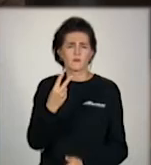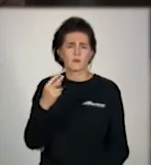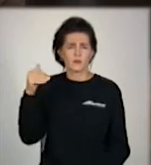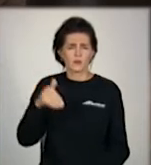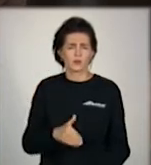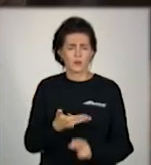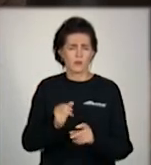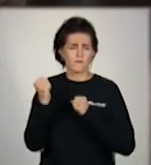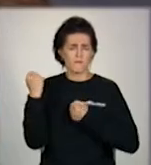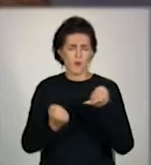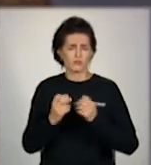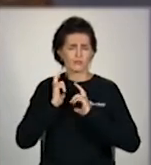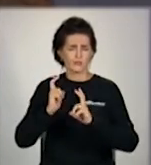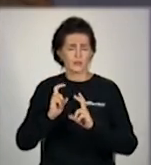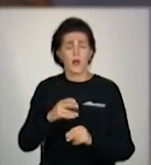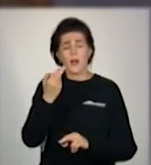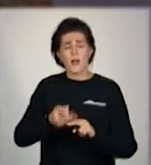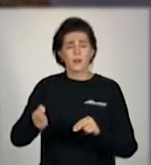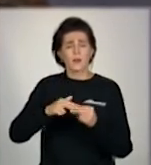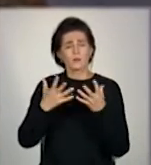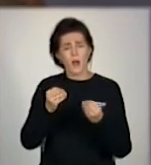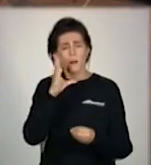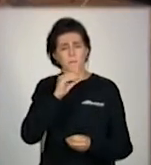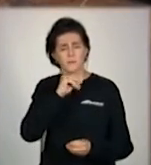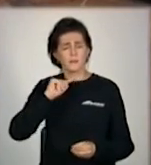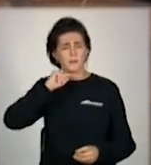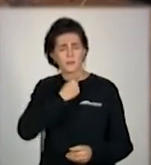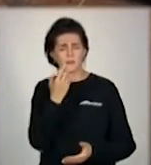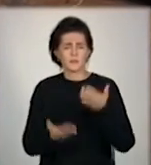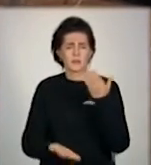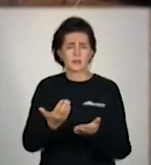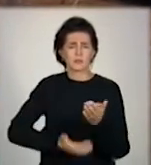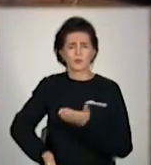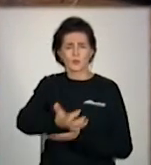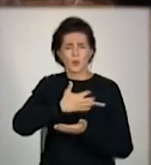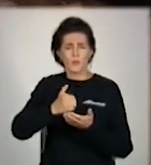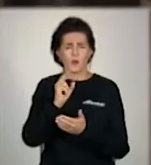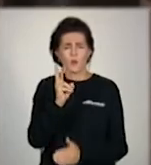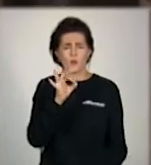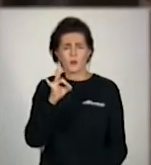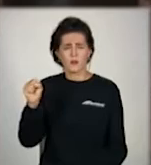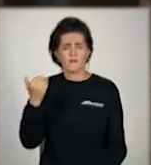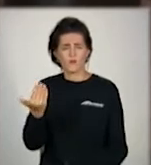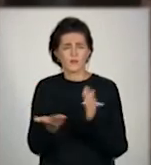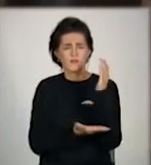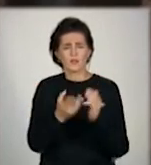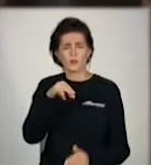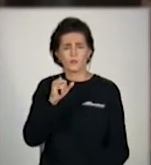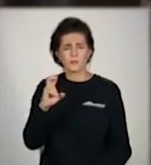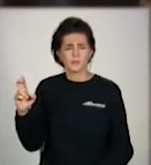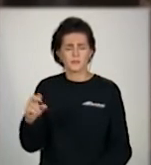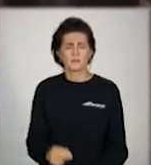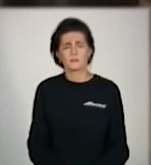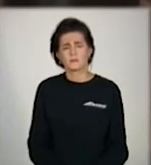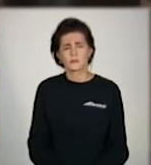машина виходить. Та інколи вдається зекономити. Наприклад, назбирати кору дуба. Самі збираємо. Возити